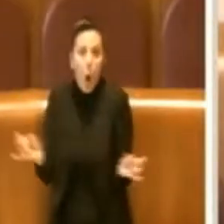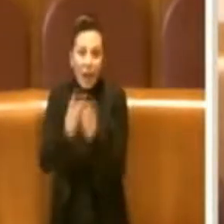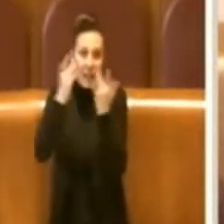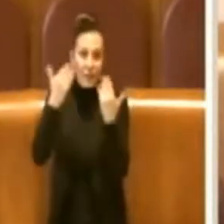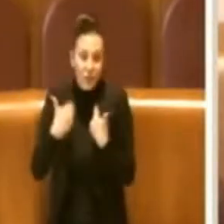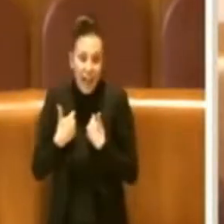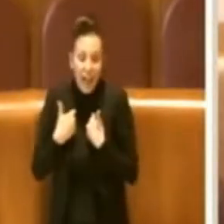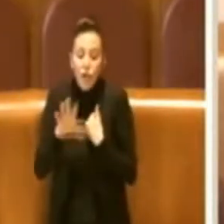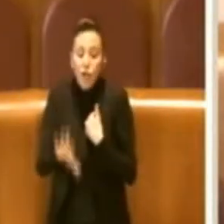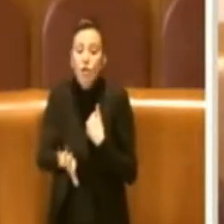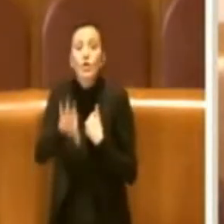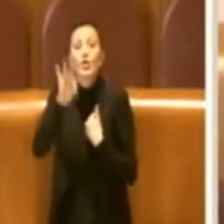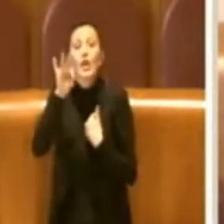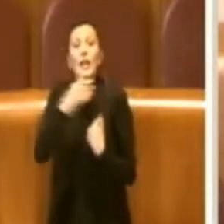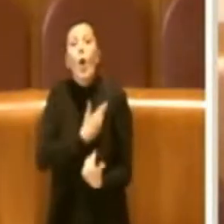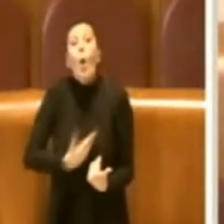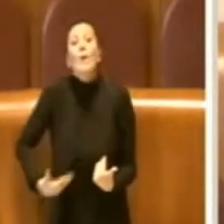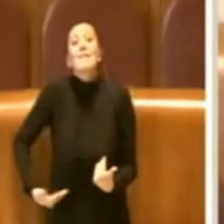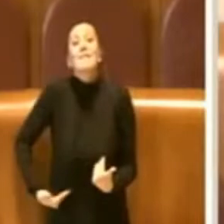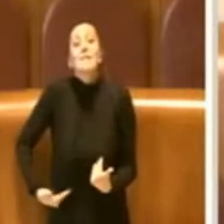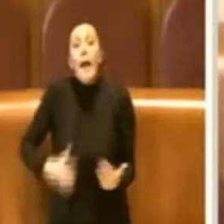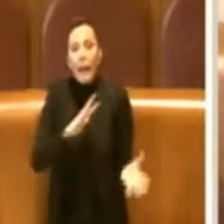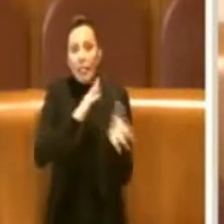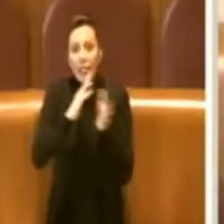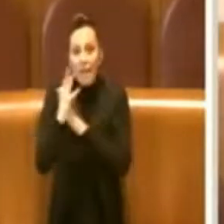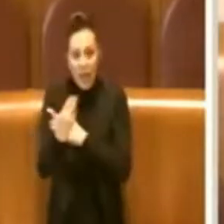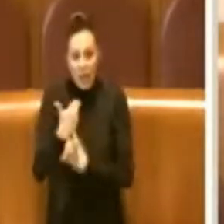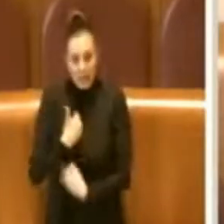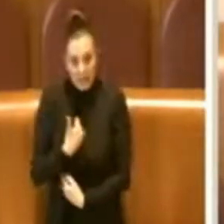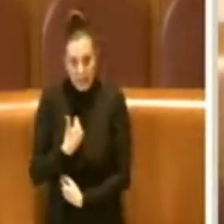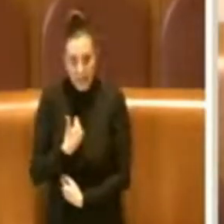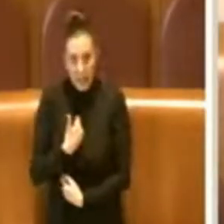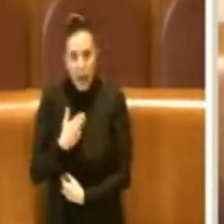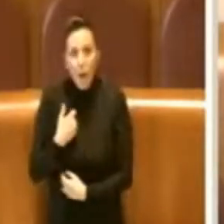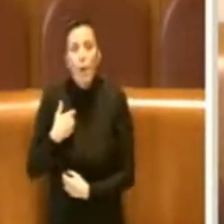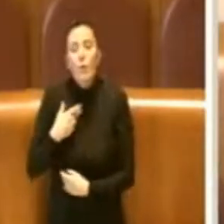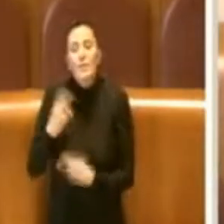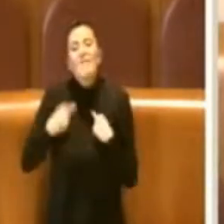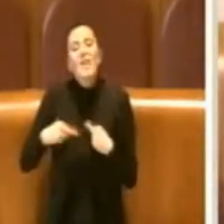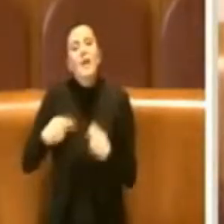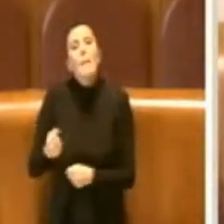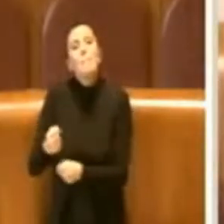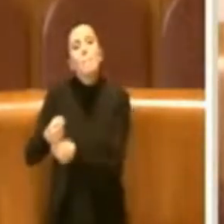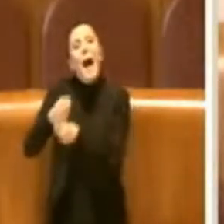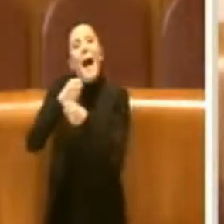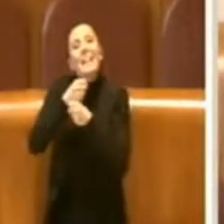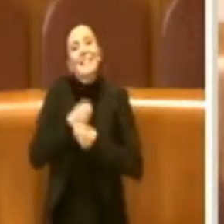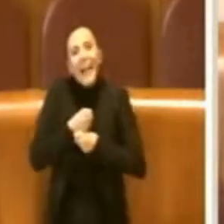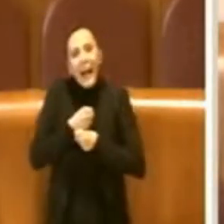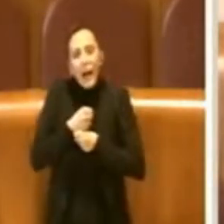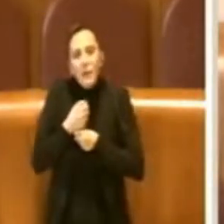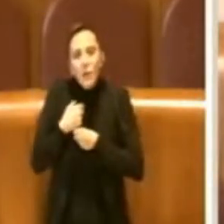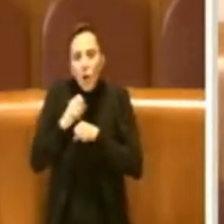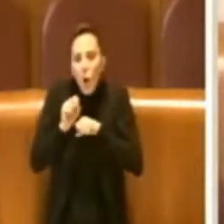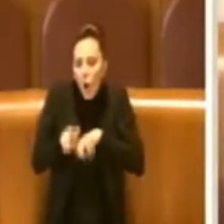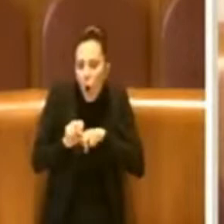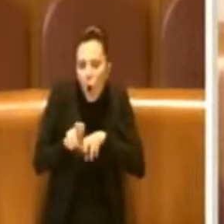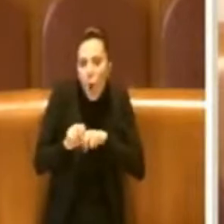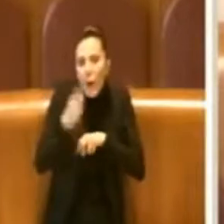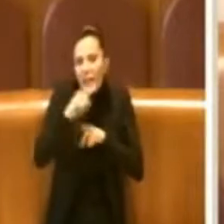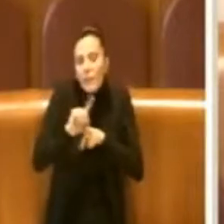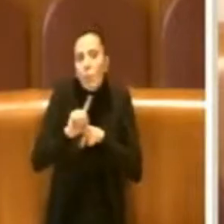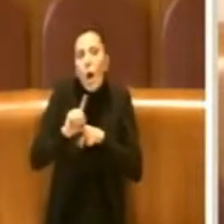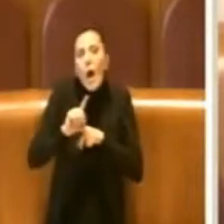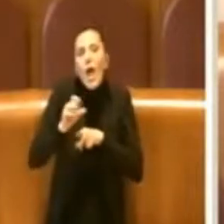E la scelta è questa, di vivere un mandato rincorrendo gettoni, come sappiamo